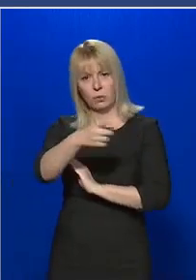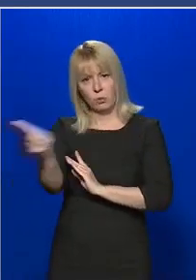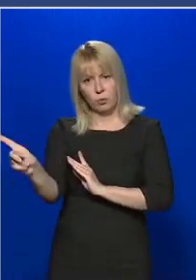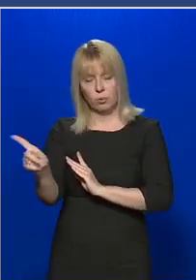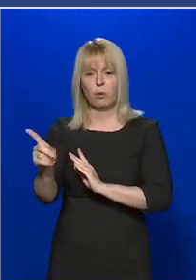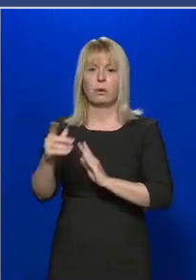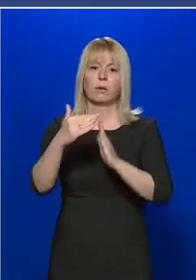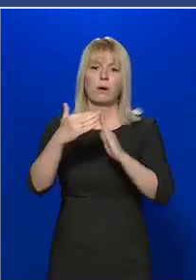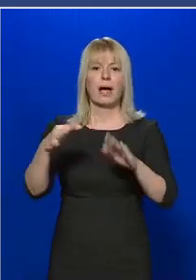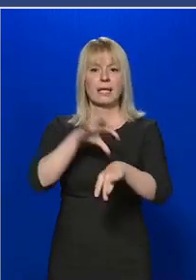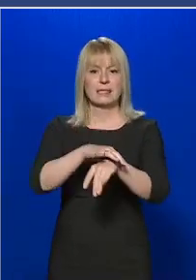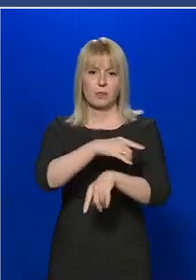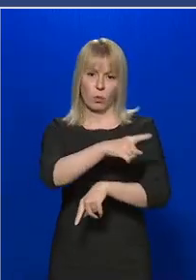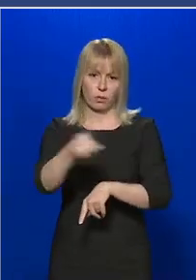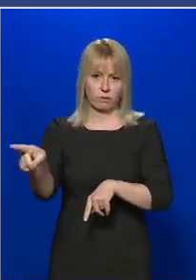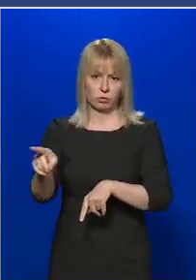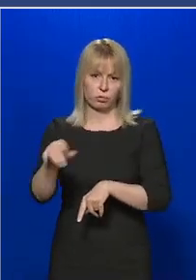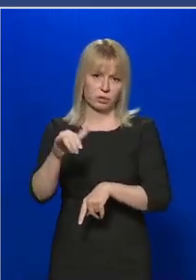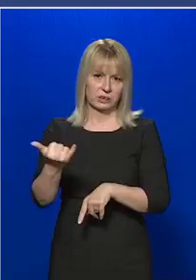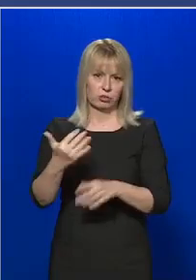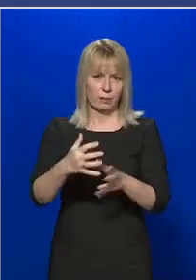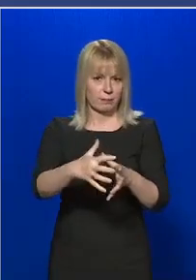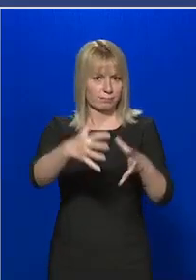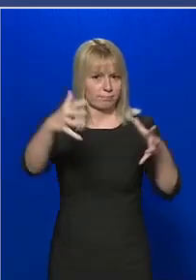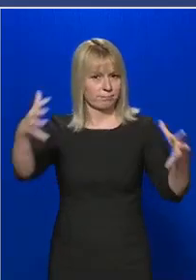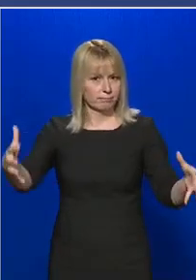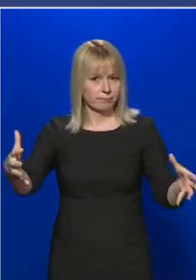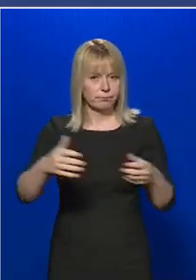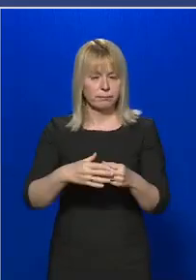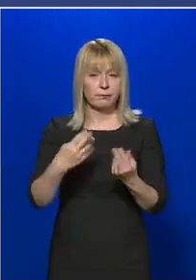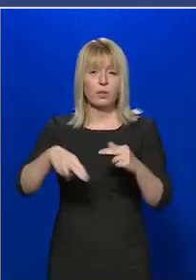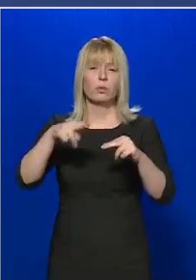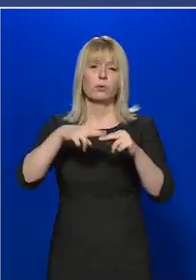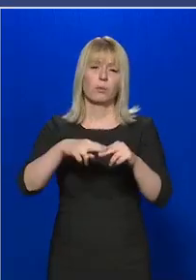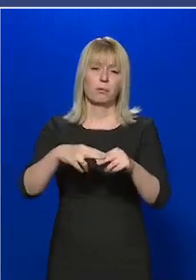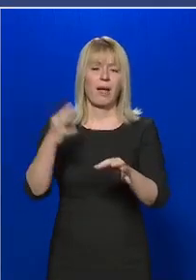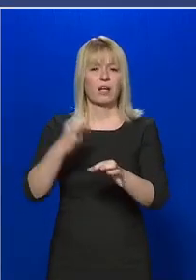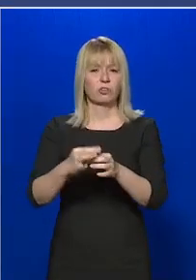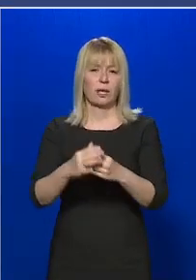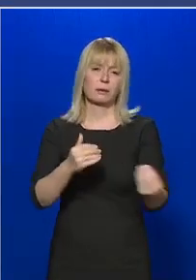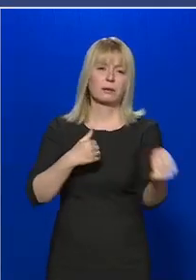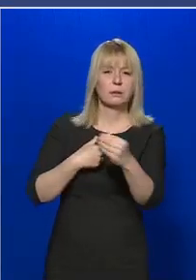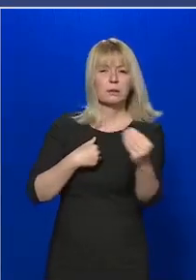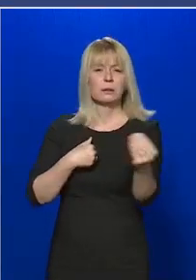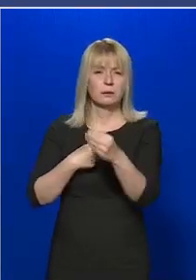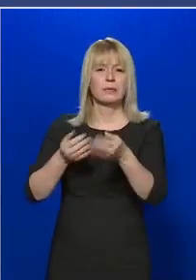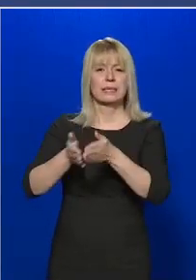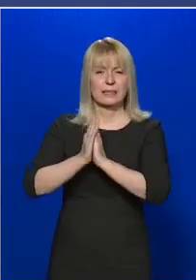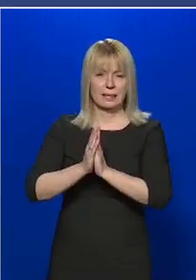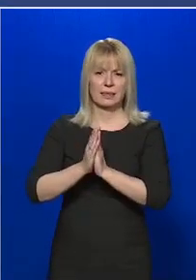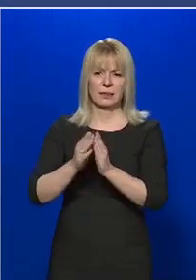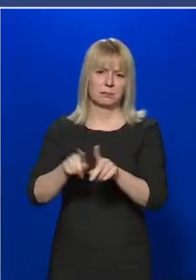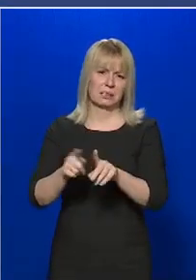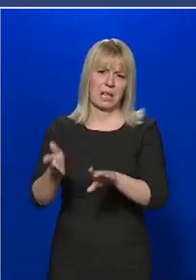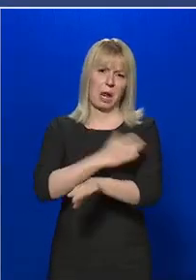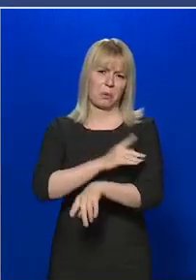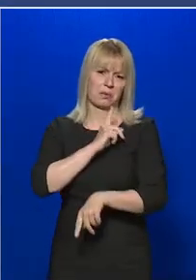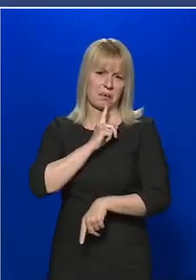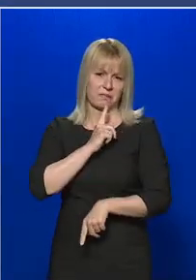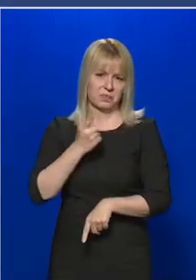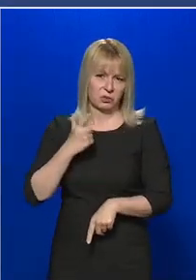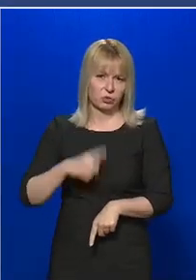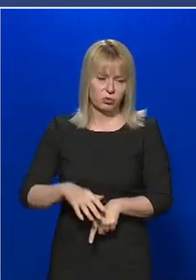orvosoknak a köre. A házi orvosok több esetben kérnek mintát, mint korábban, ahogyan a